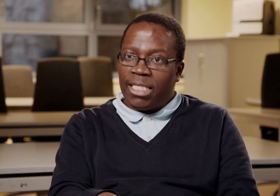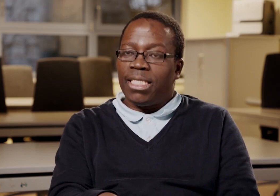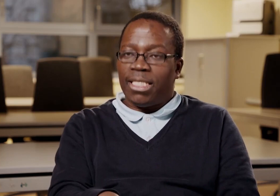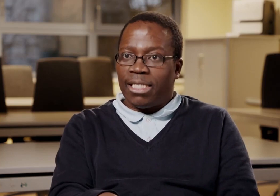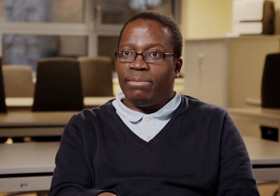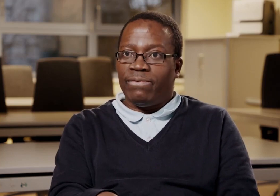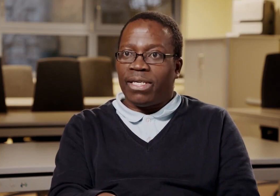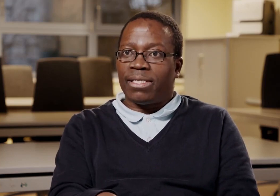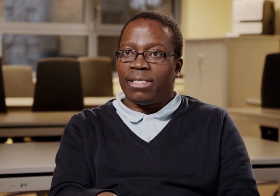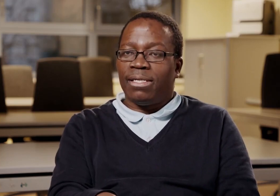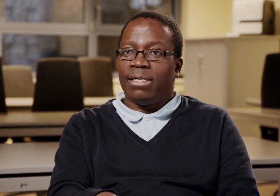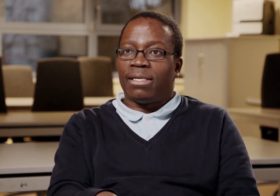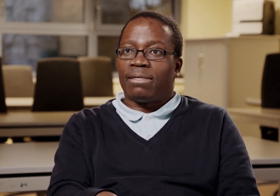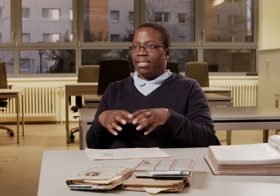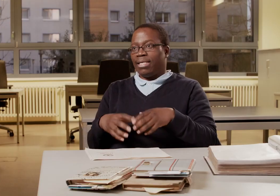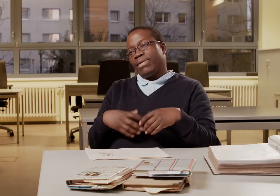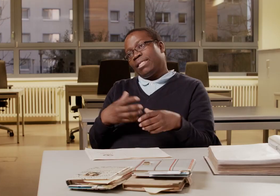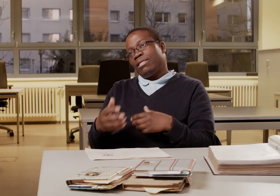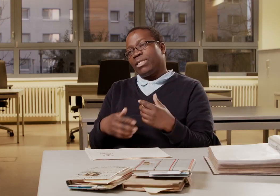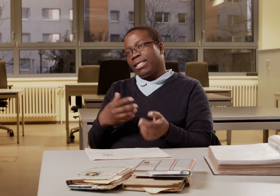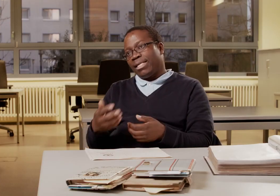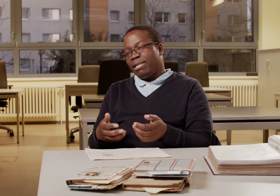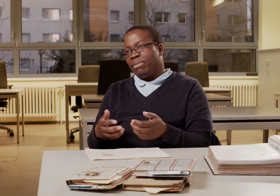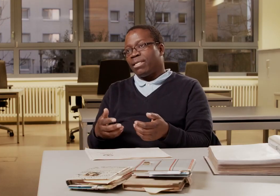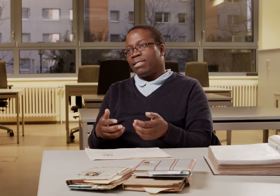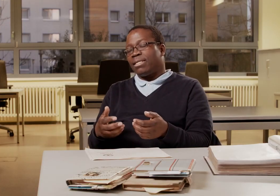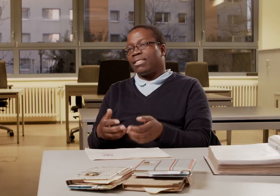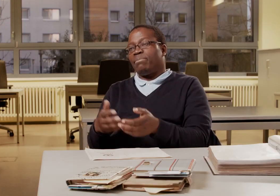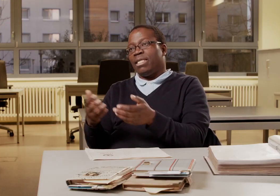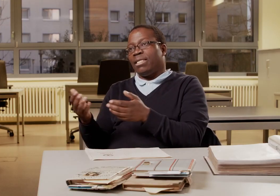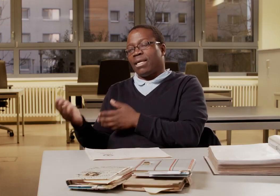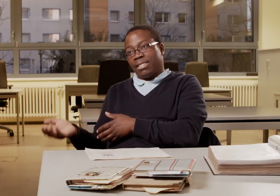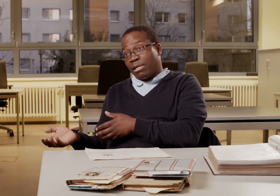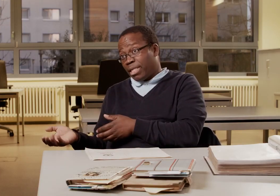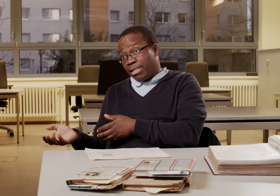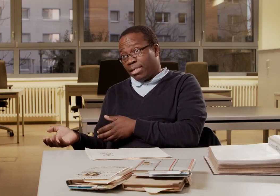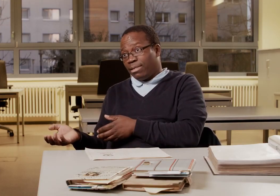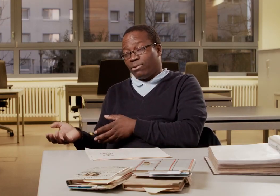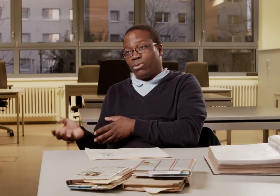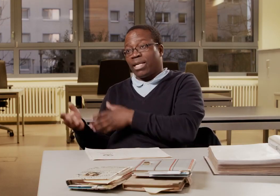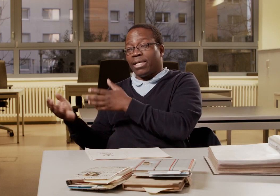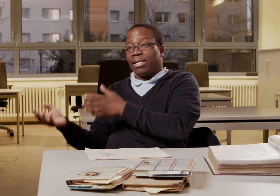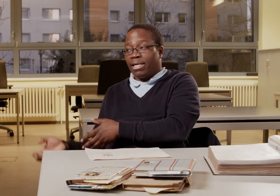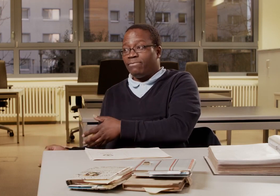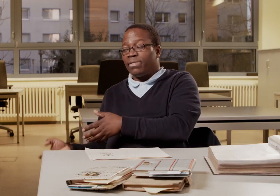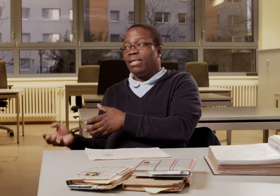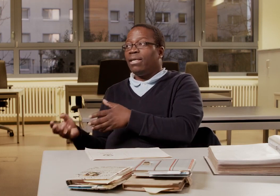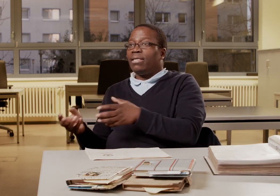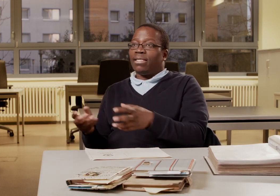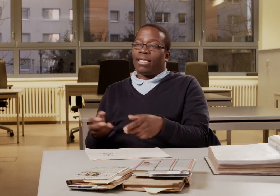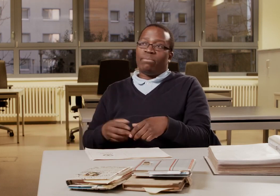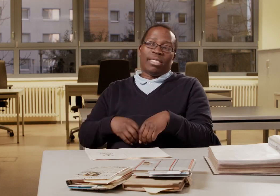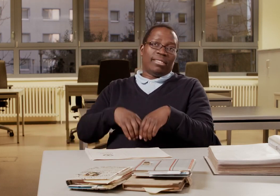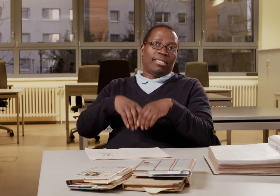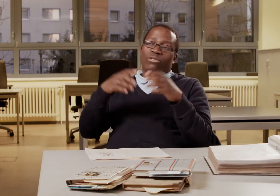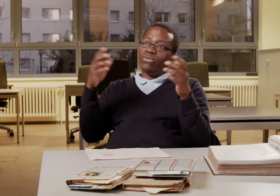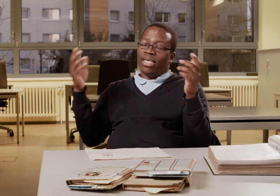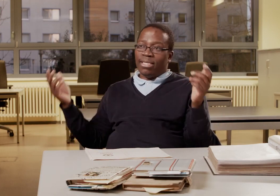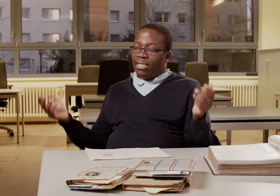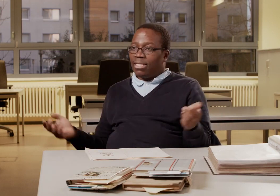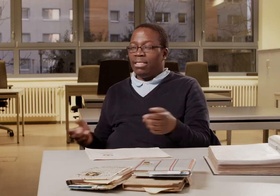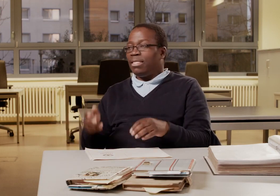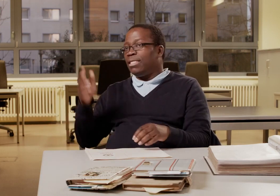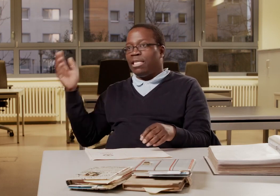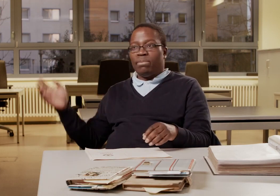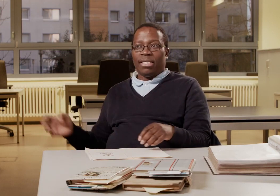eine neue Geschichte geschrieben werden. Das, was ich heute erlebe, das haben die Gastarbeiter sozusagen erkämpft. Das haben die